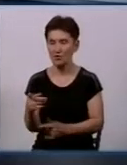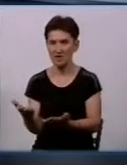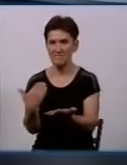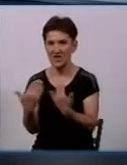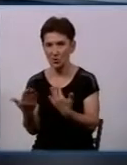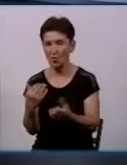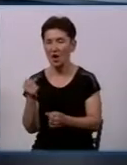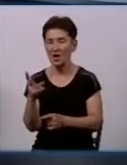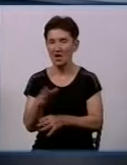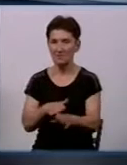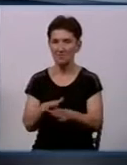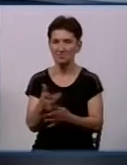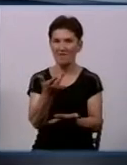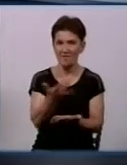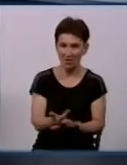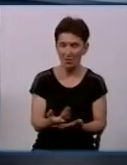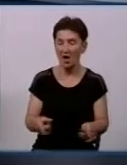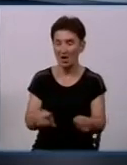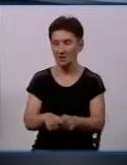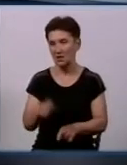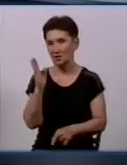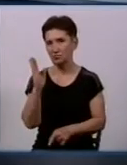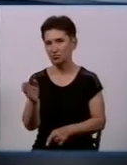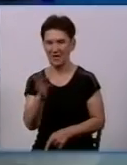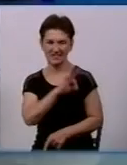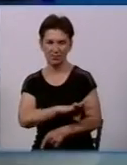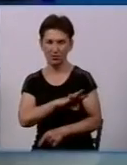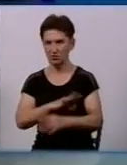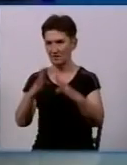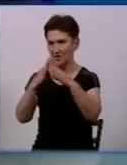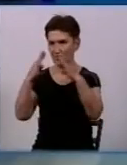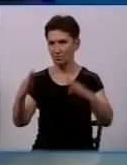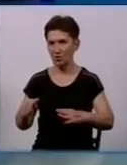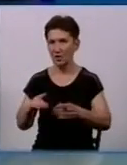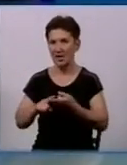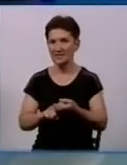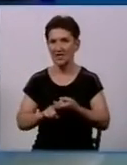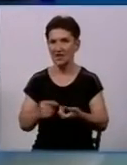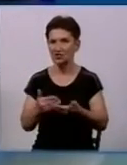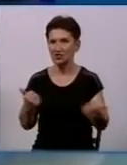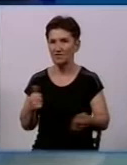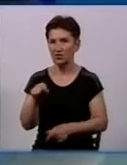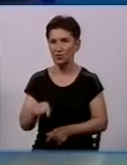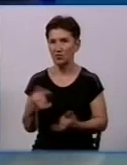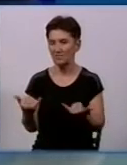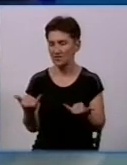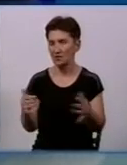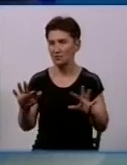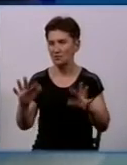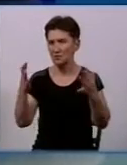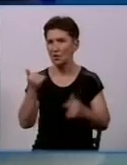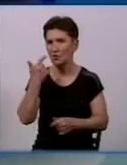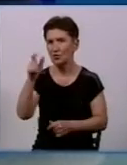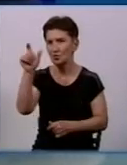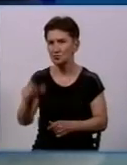дотримується вимог, таким чином він буде експлуатувати цю будівлю. Тому там все залежить від того, от в даному випадку, коли людина